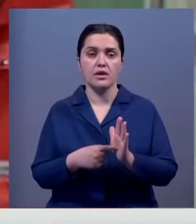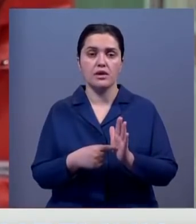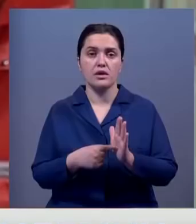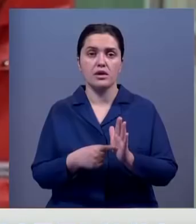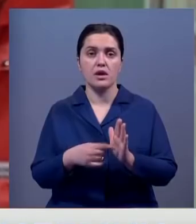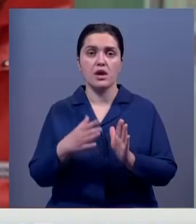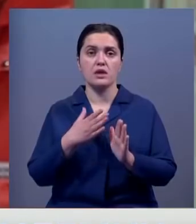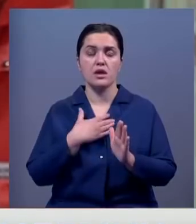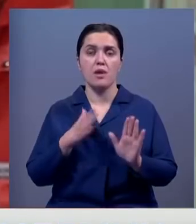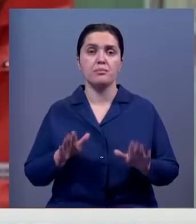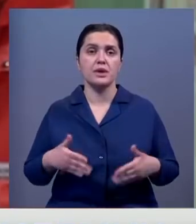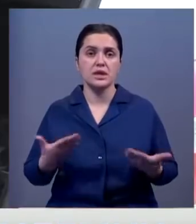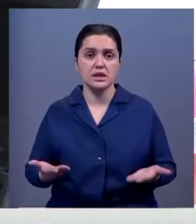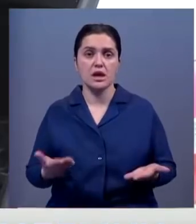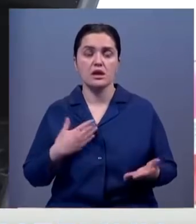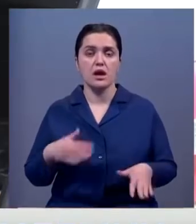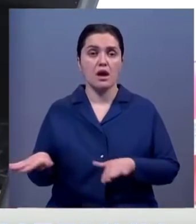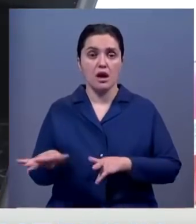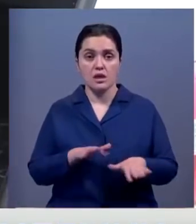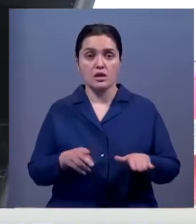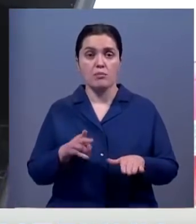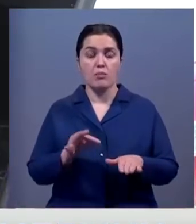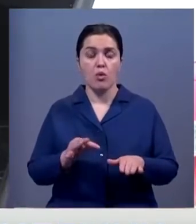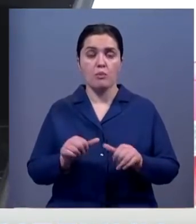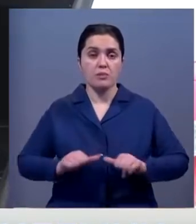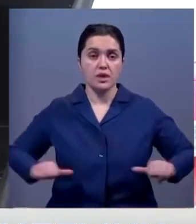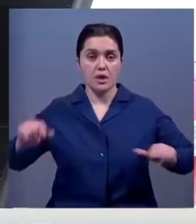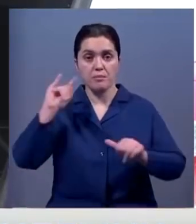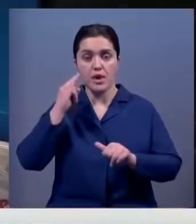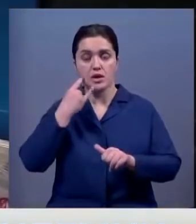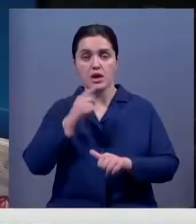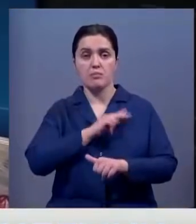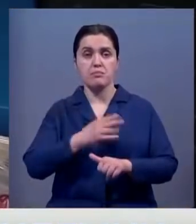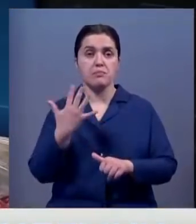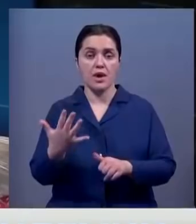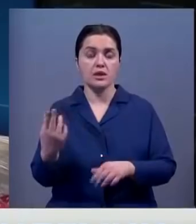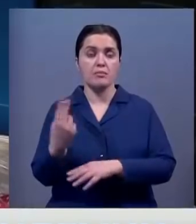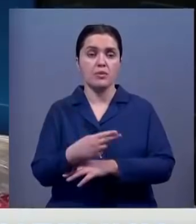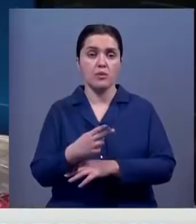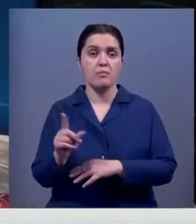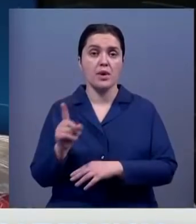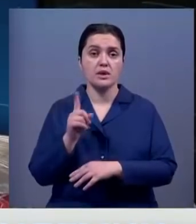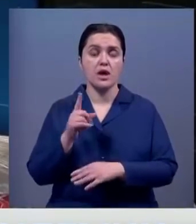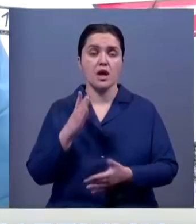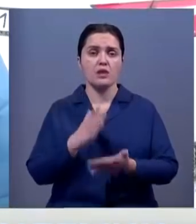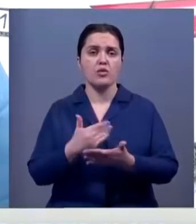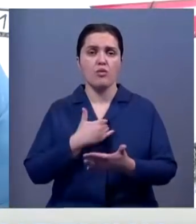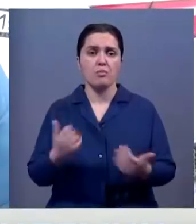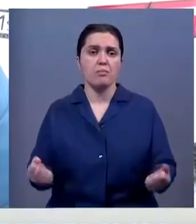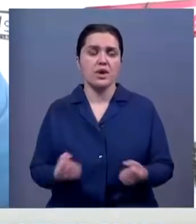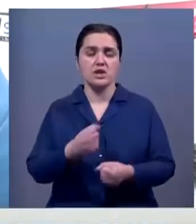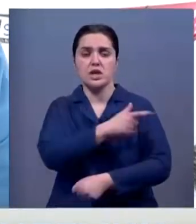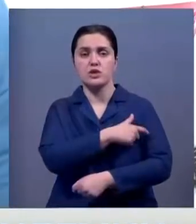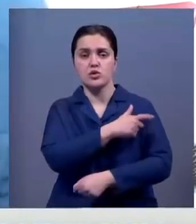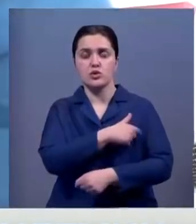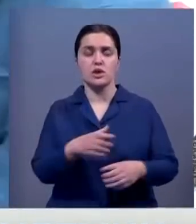наших презентаций, в ходе наших акций. По периметру Павлодара работают пять блокпостов. Волонтеры выступили с инициативой поддержать дежурные смены